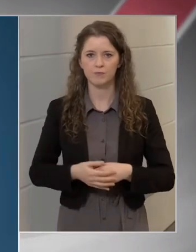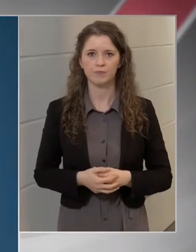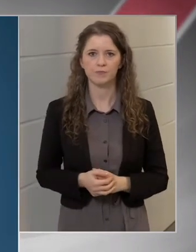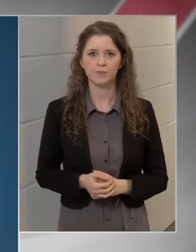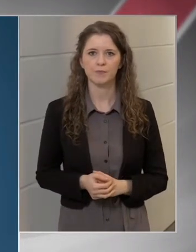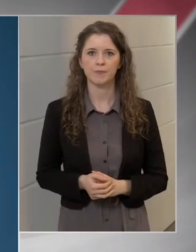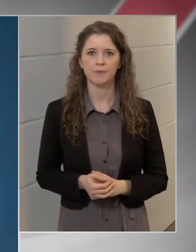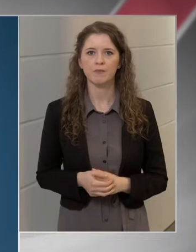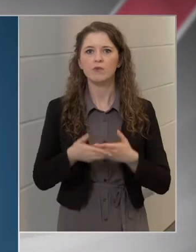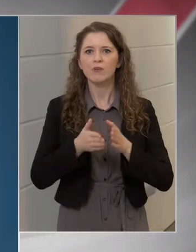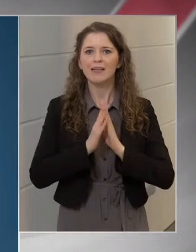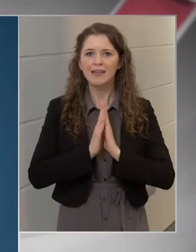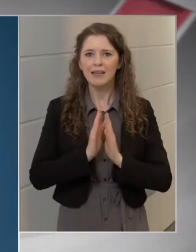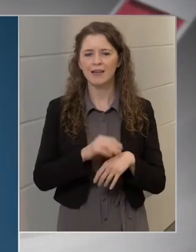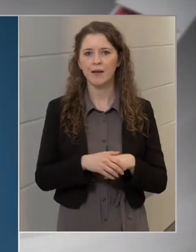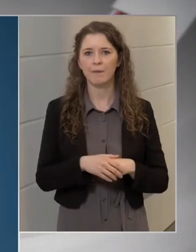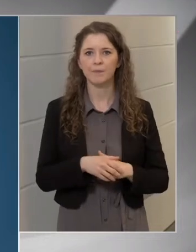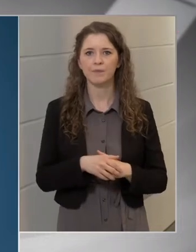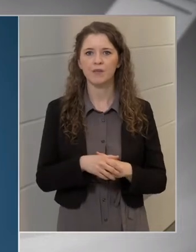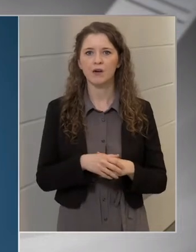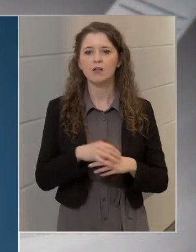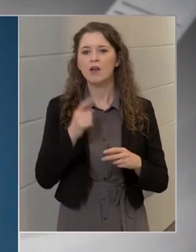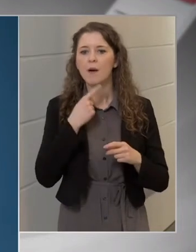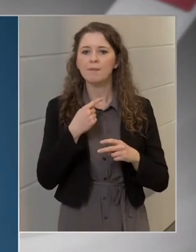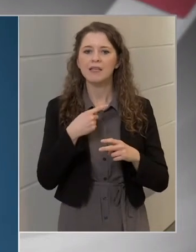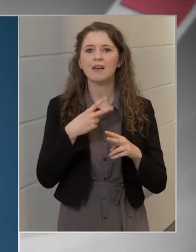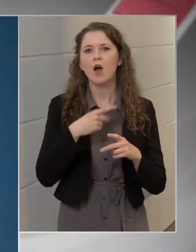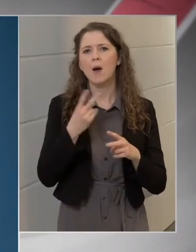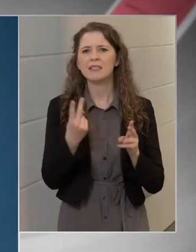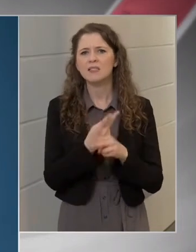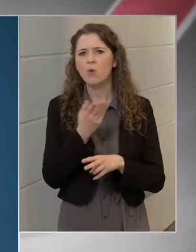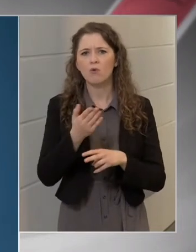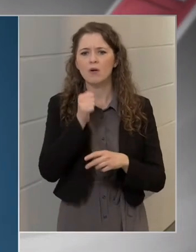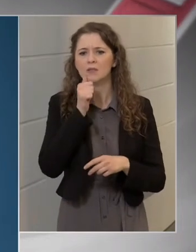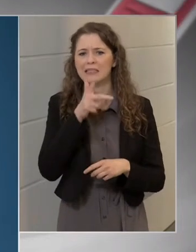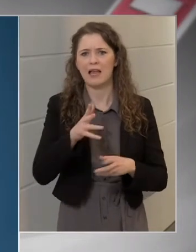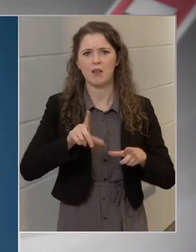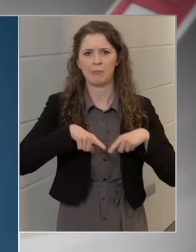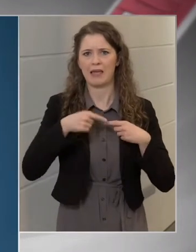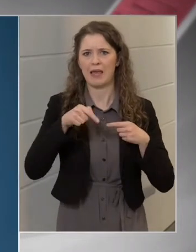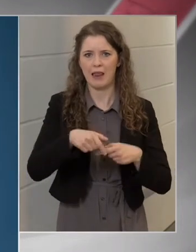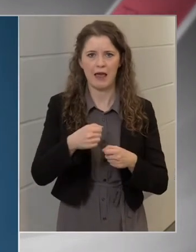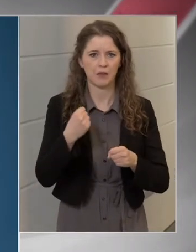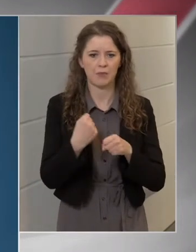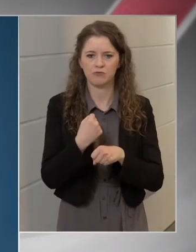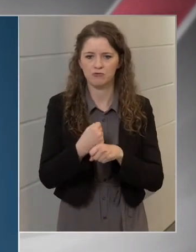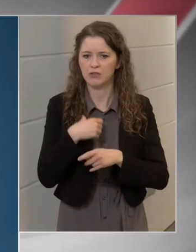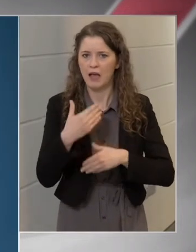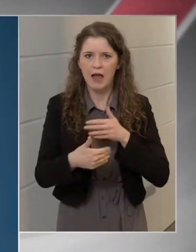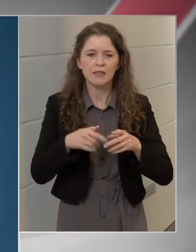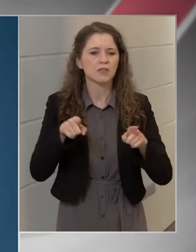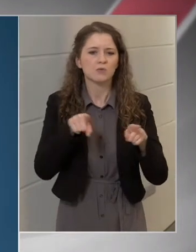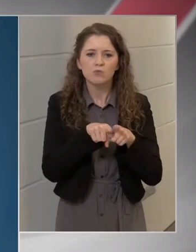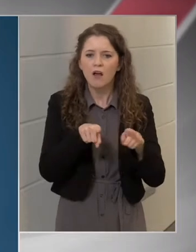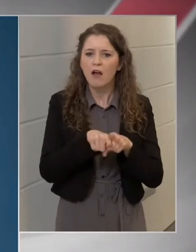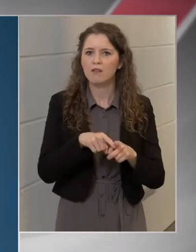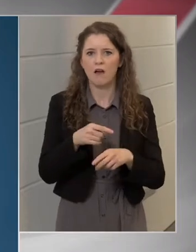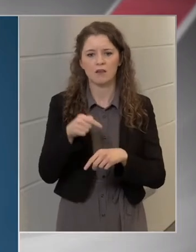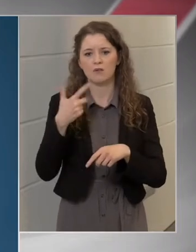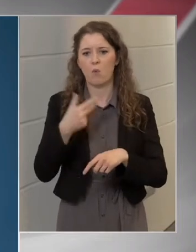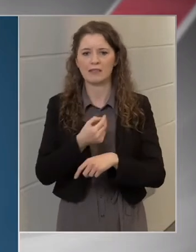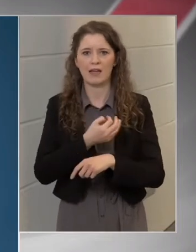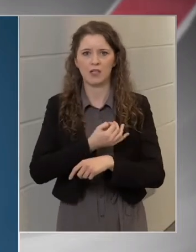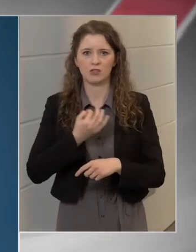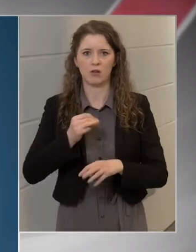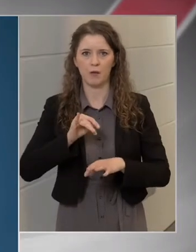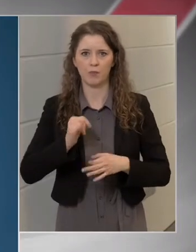Azt kérem, hogy a szokásos napi rendjének megfelelően tegye azt, amit egyébként